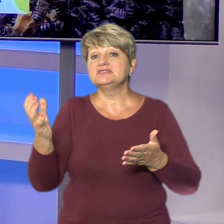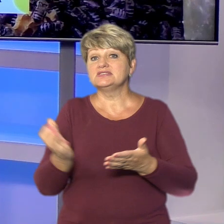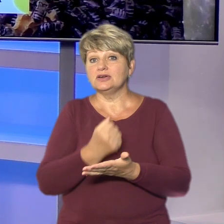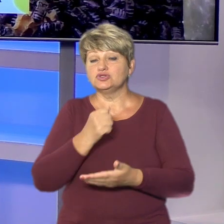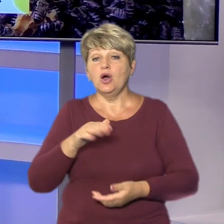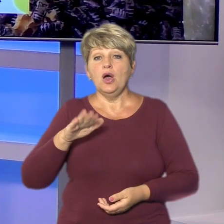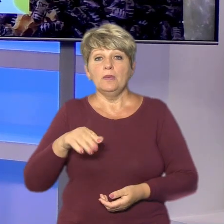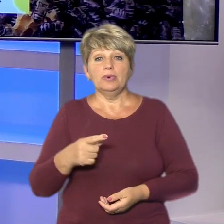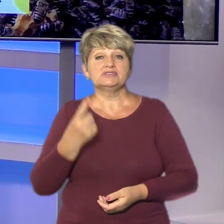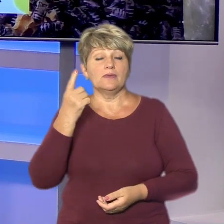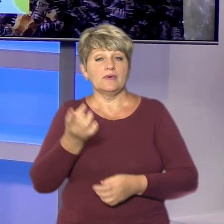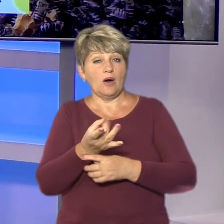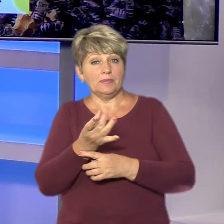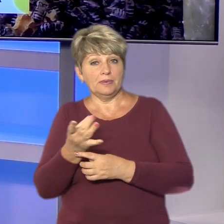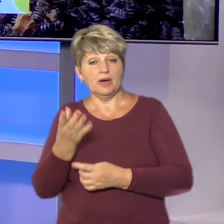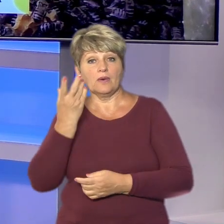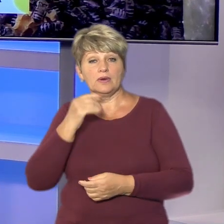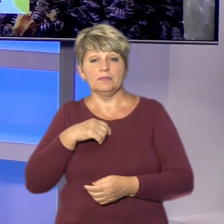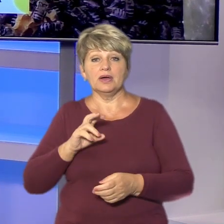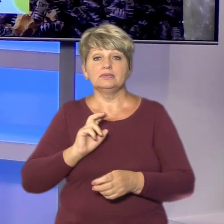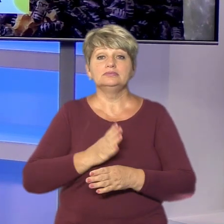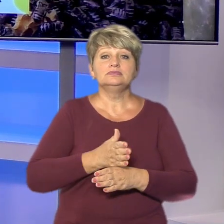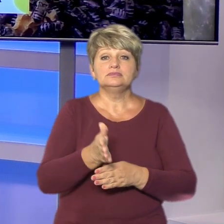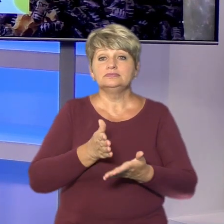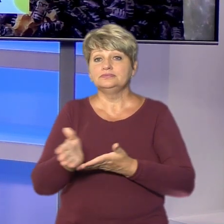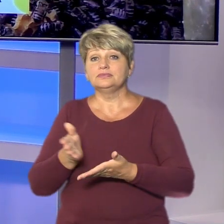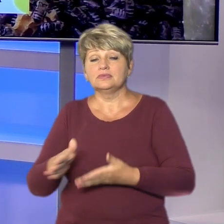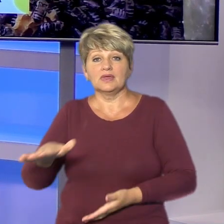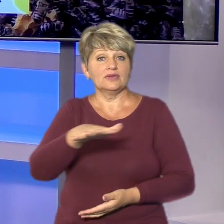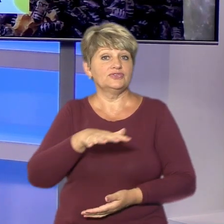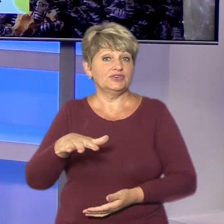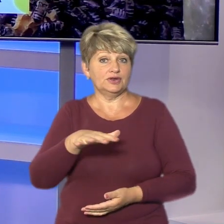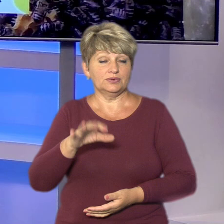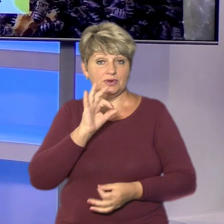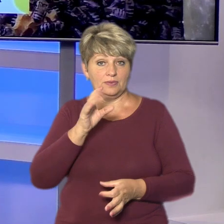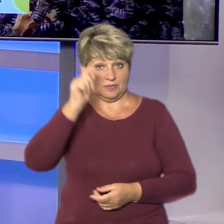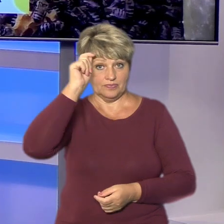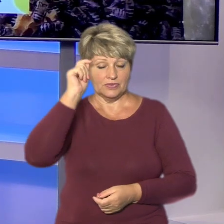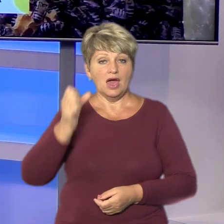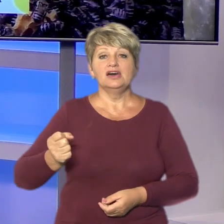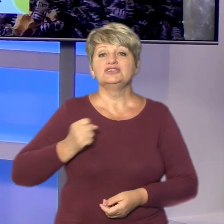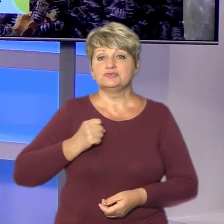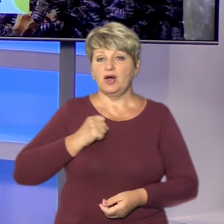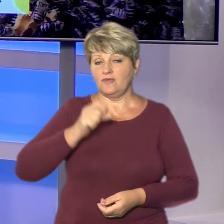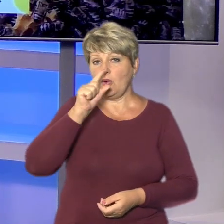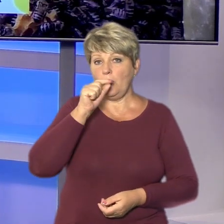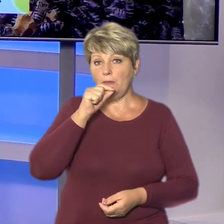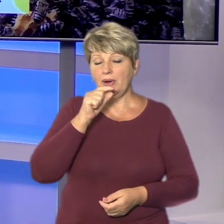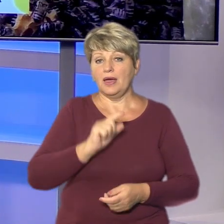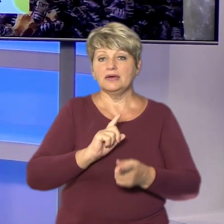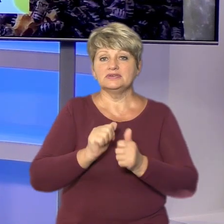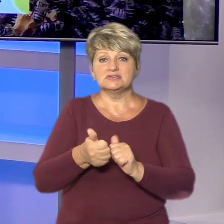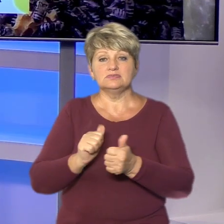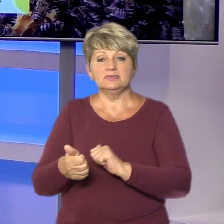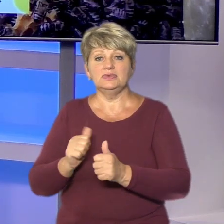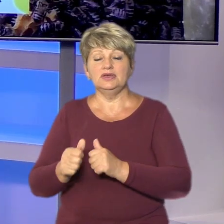після одного із обстрілів, коли обходили територію, розповів Суспільному чоловік. З бойовими бджолами змінював місце локації та